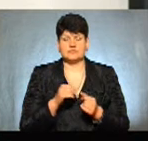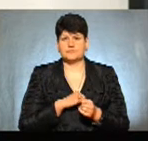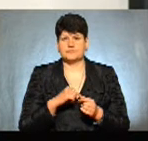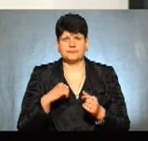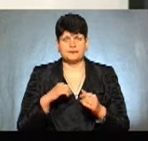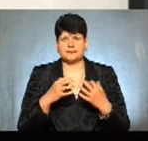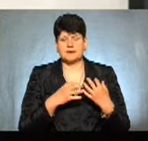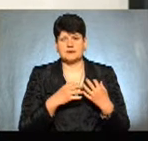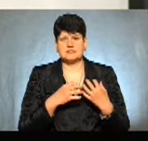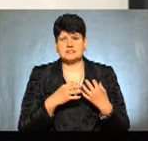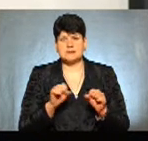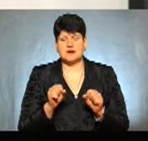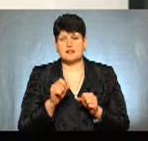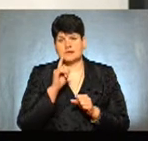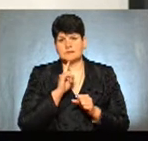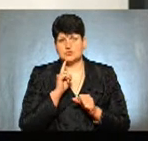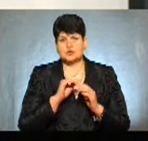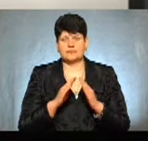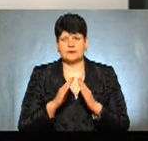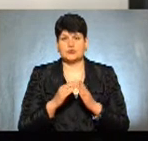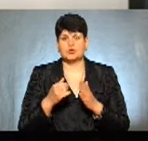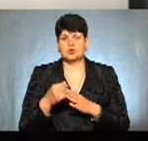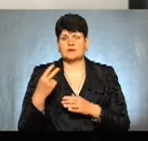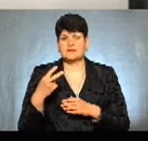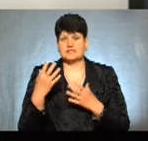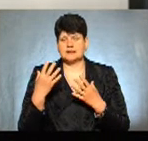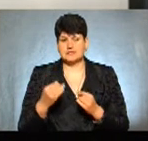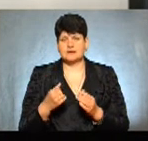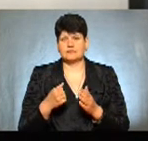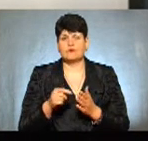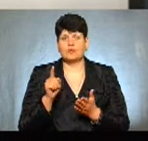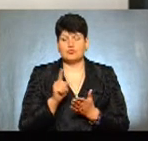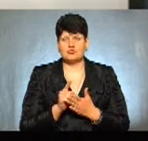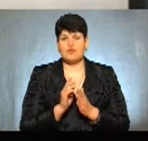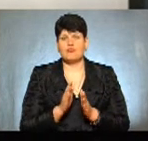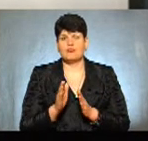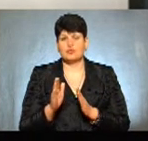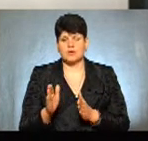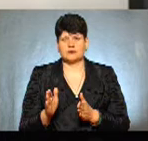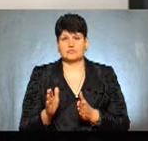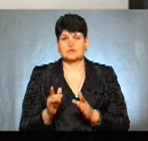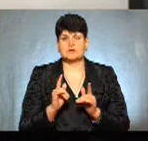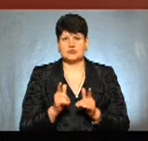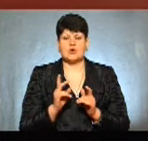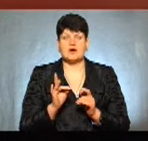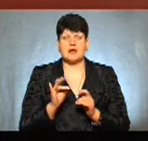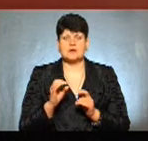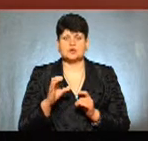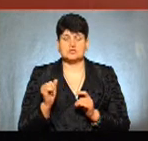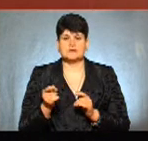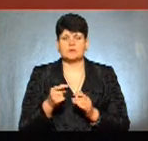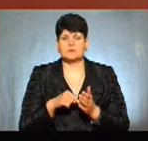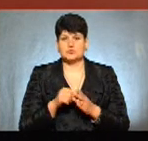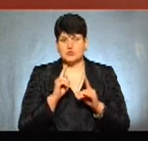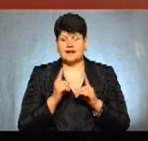встановлені тимчасові споруди. До 20 днів в обов'язковому порядку за рахунок ресурсів Тернопільської міської ради. Яка доля